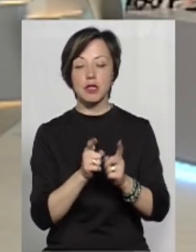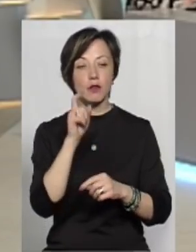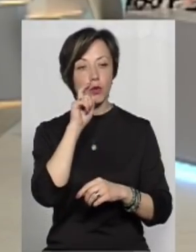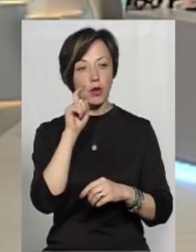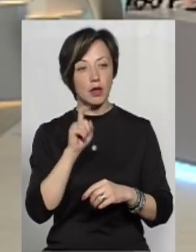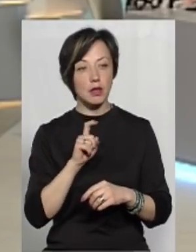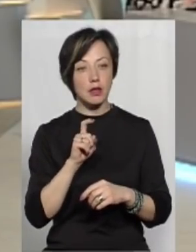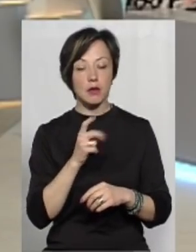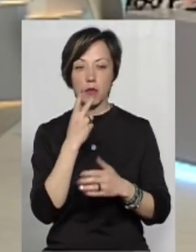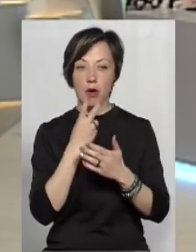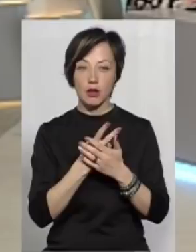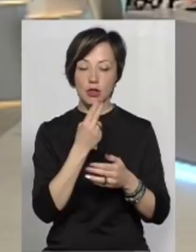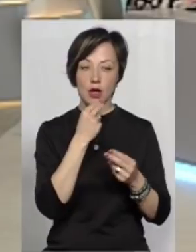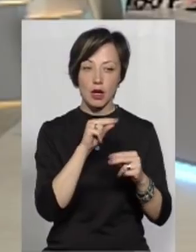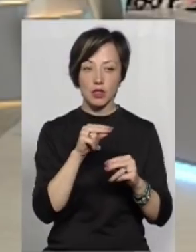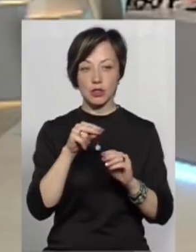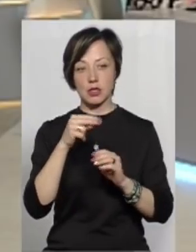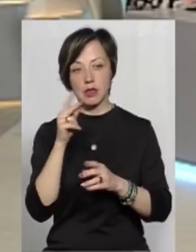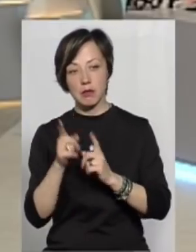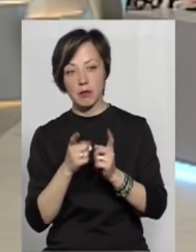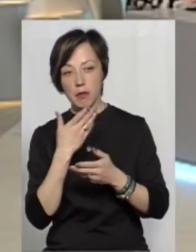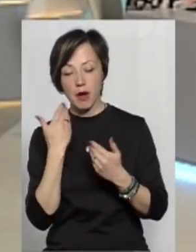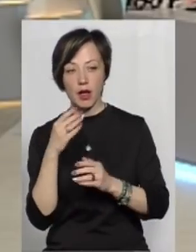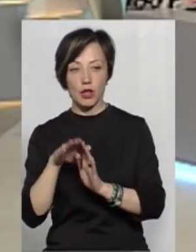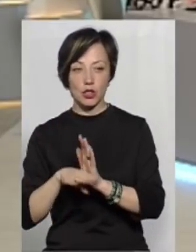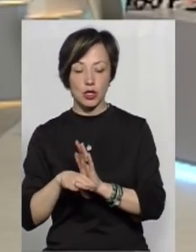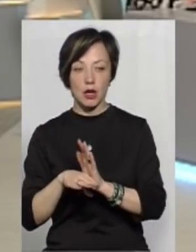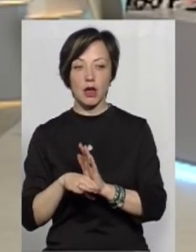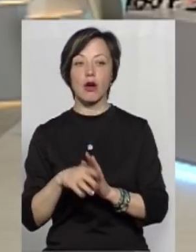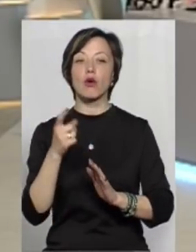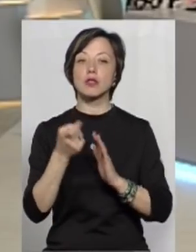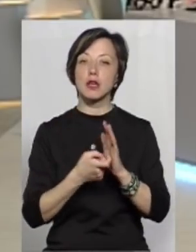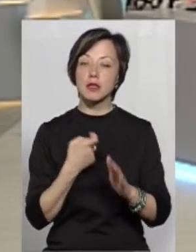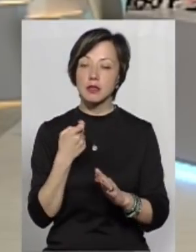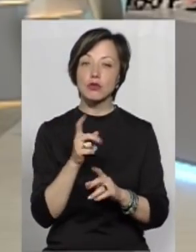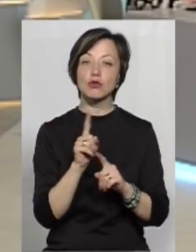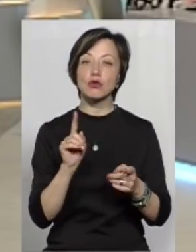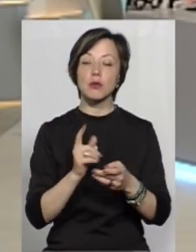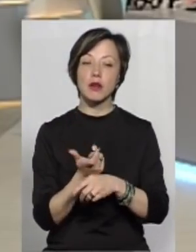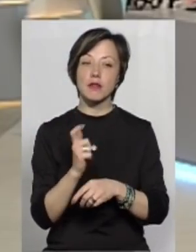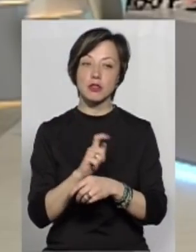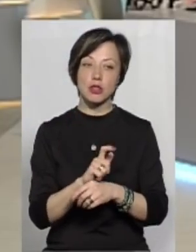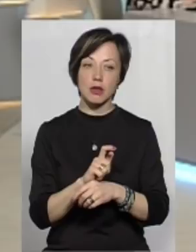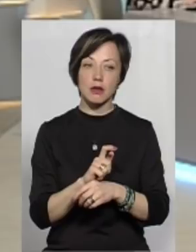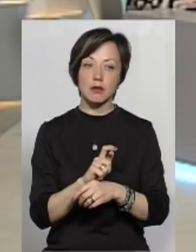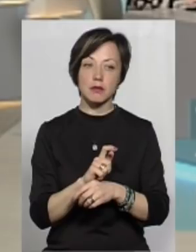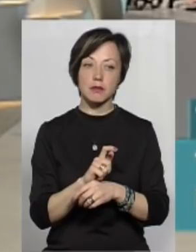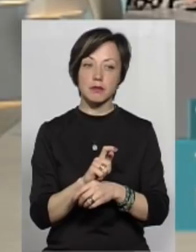зміни в Україні? Бачу на краще, змін немає, бачу на гірше. Догадайтесь трьох раз, що переважає.